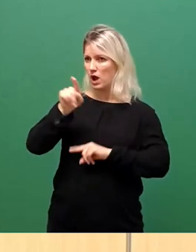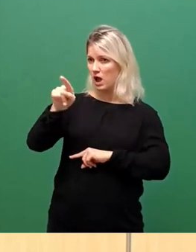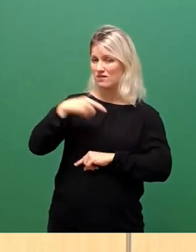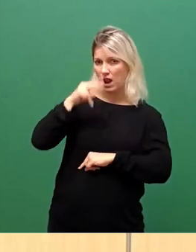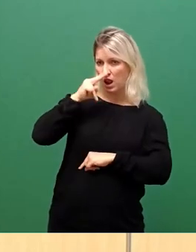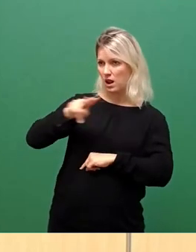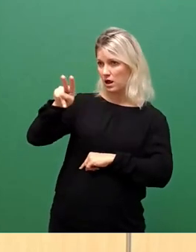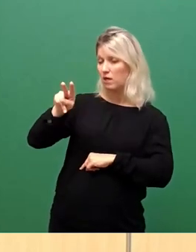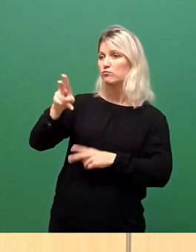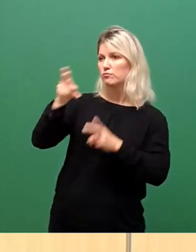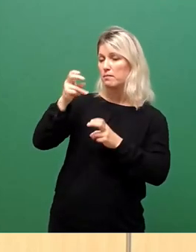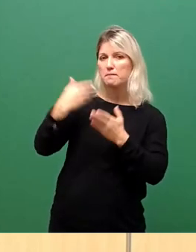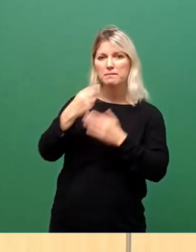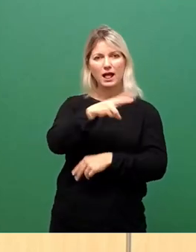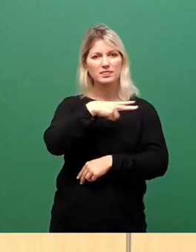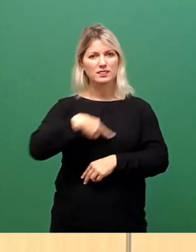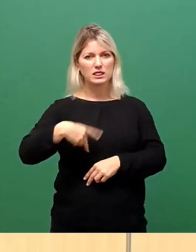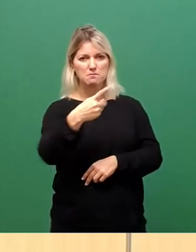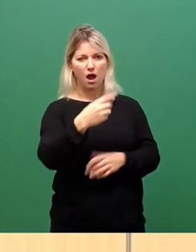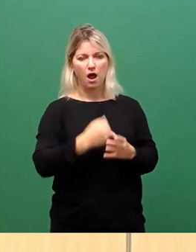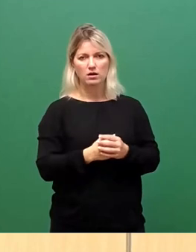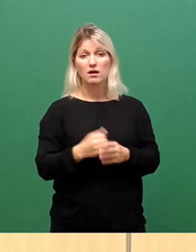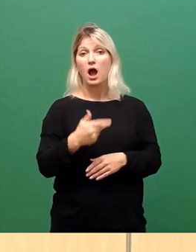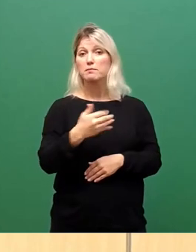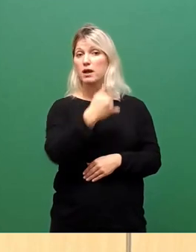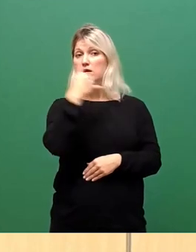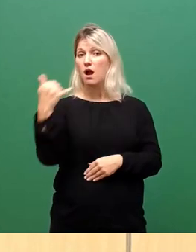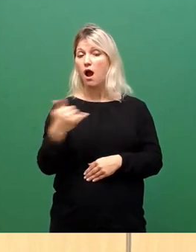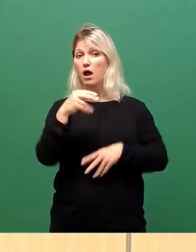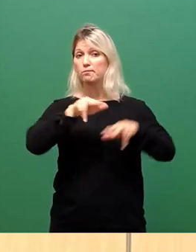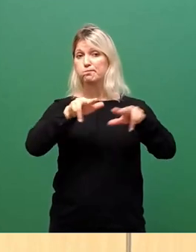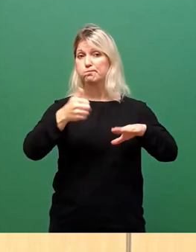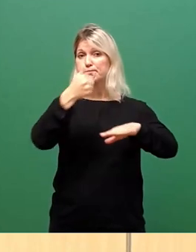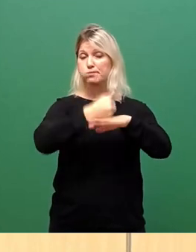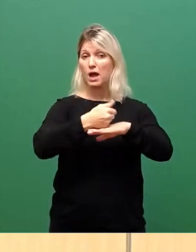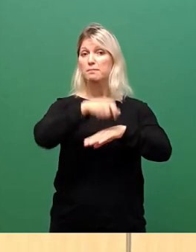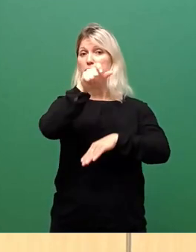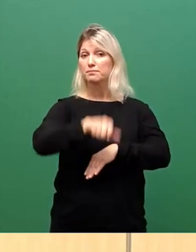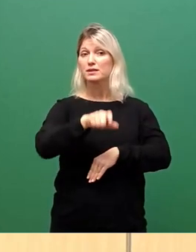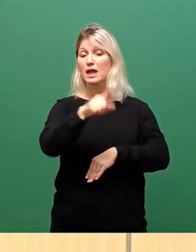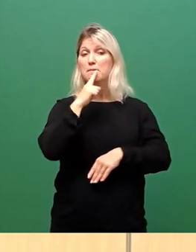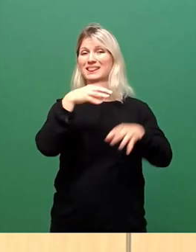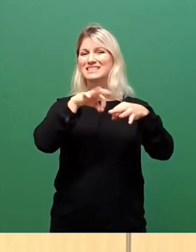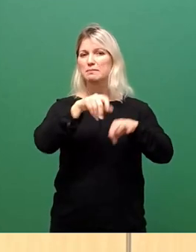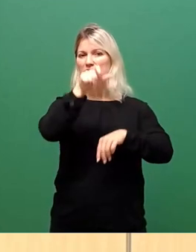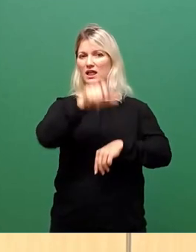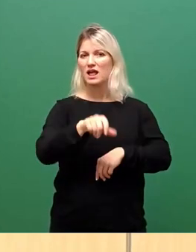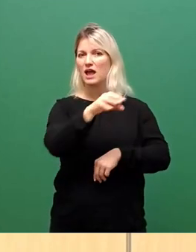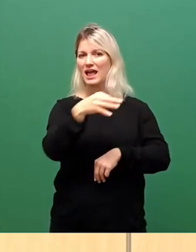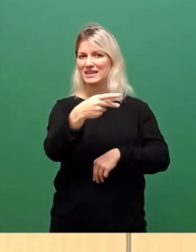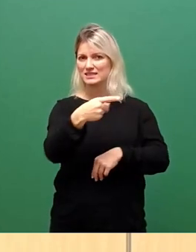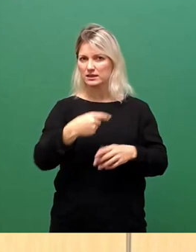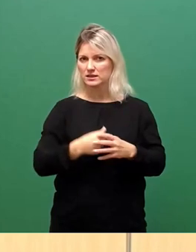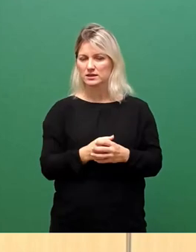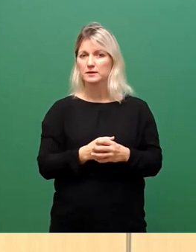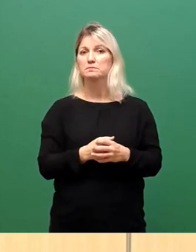Dort regiert seit einigen Jahren sehr erfolgreich Mette Frederiksen als Ministerpräsidentin. Vielleicht trifft